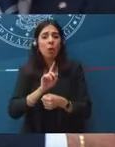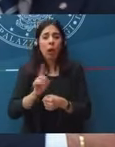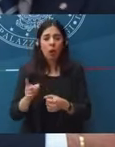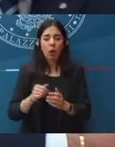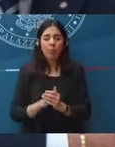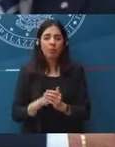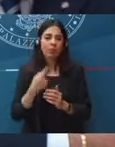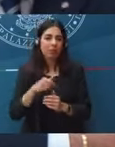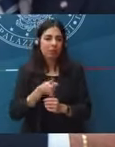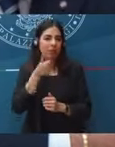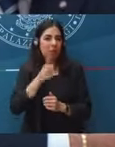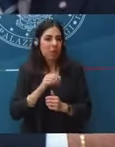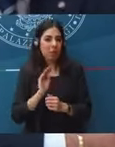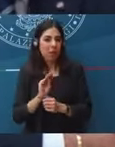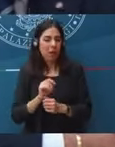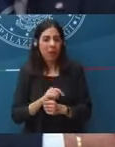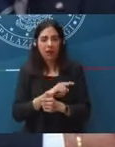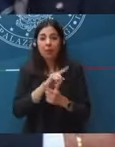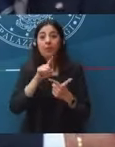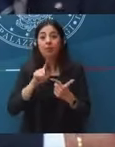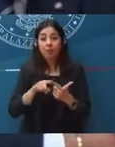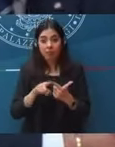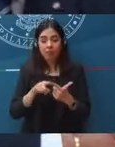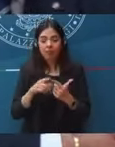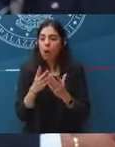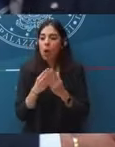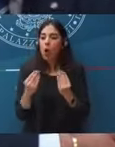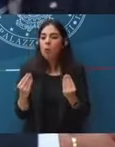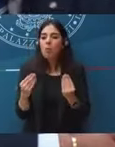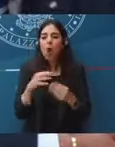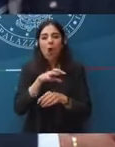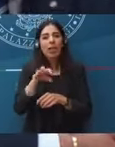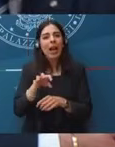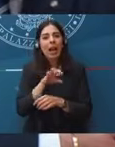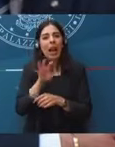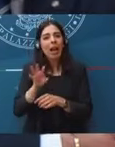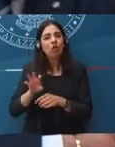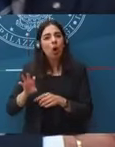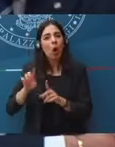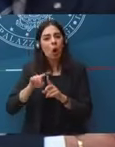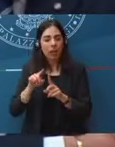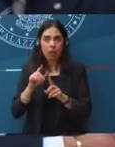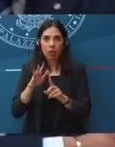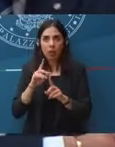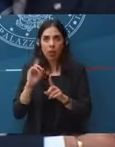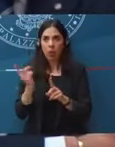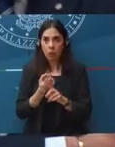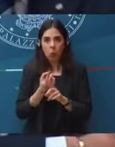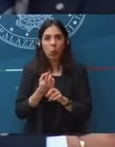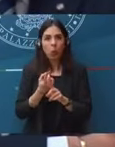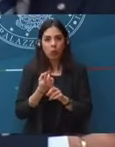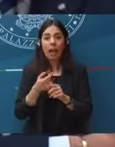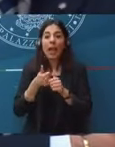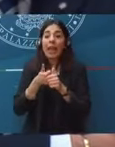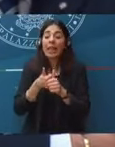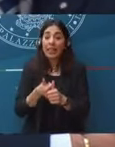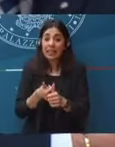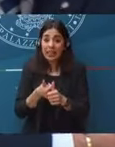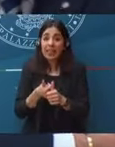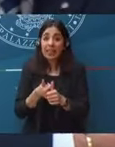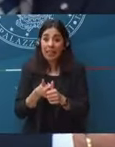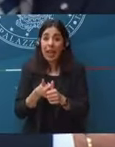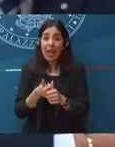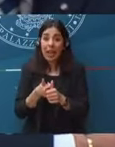direi tutte, stanno proseguendo nel piano vaccinale, seguendo la rifedizione delle